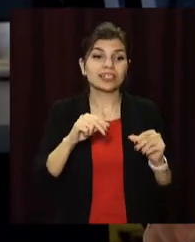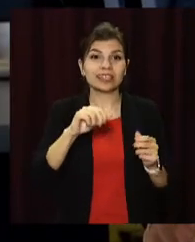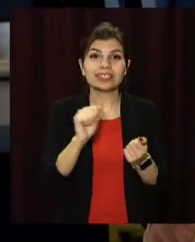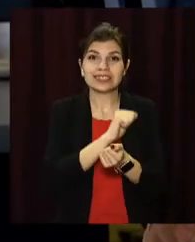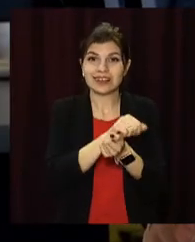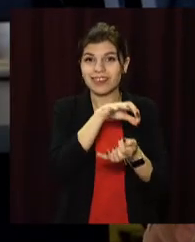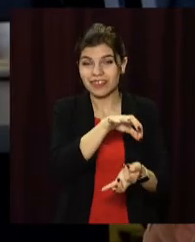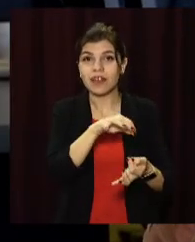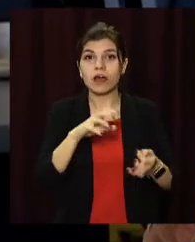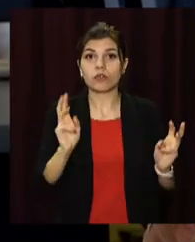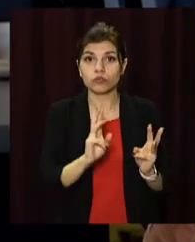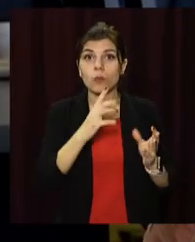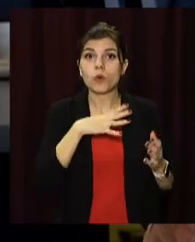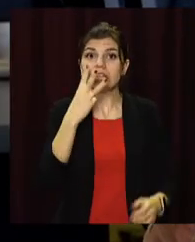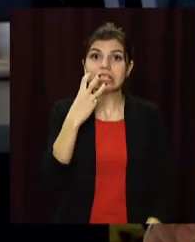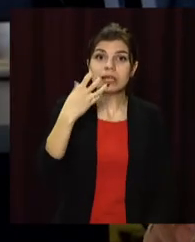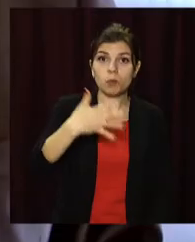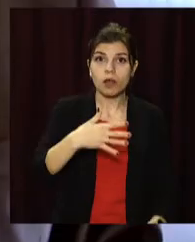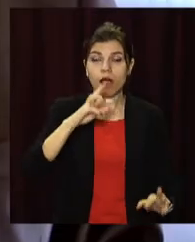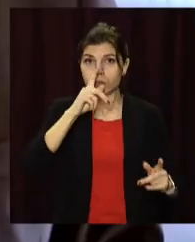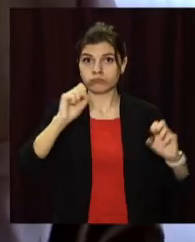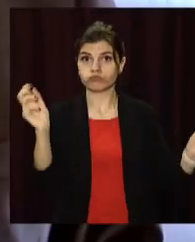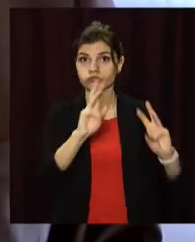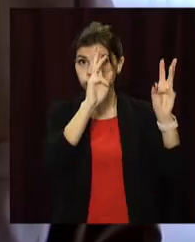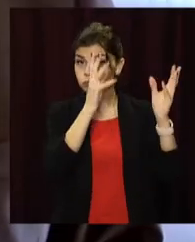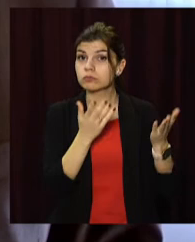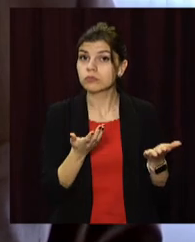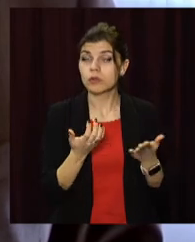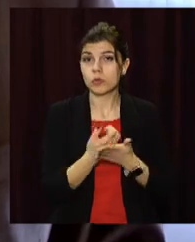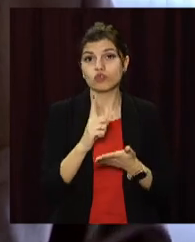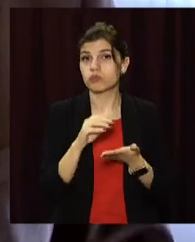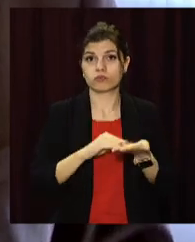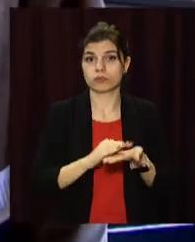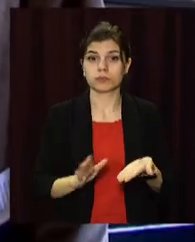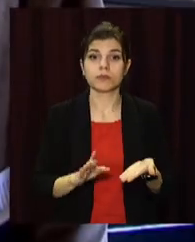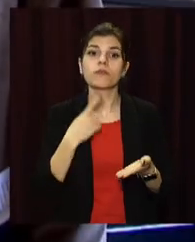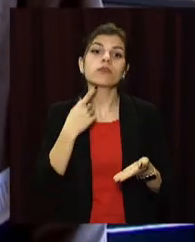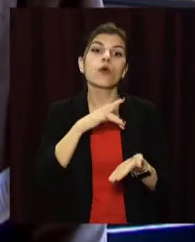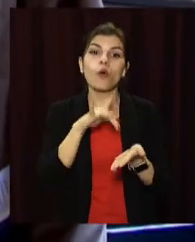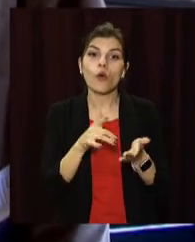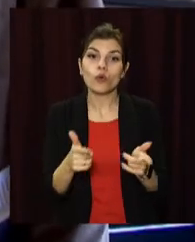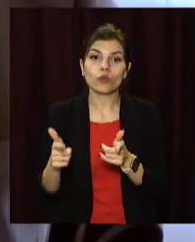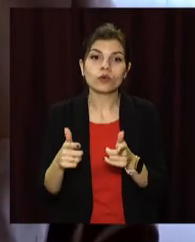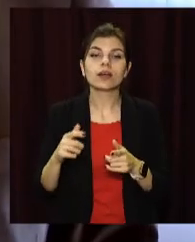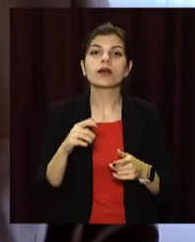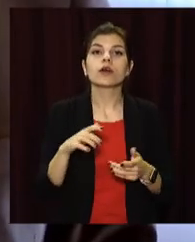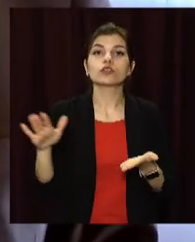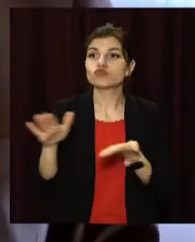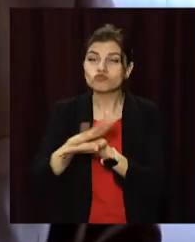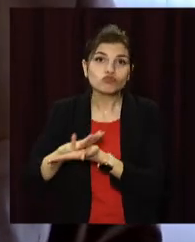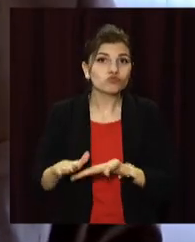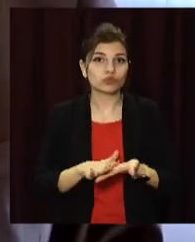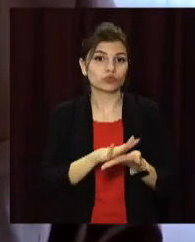сохустою сталося понад 350 займань. Першочергово необхідно підготовити місто, санітарне очищення провести,